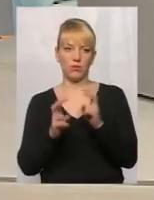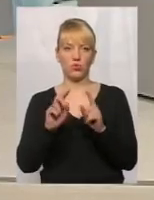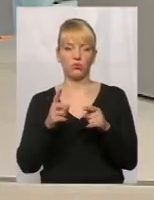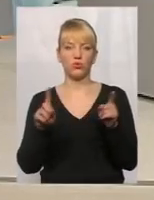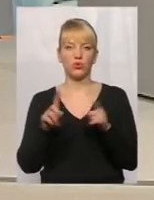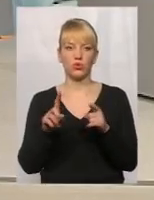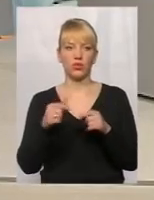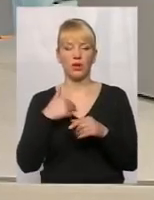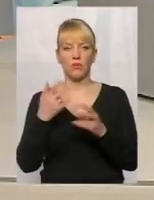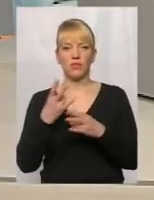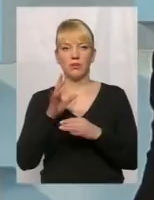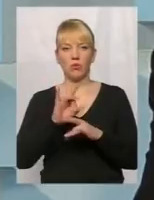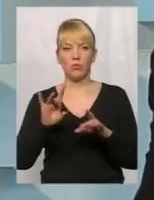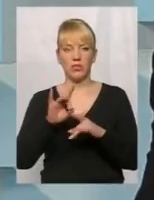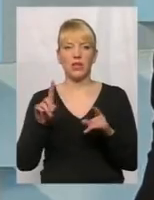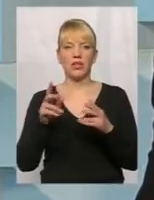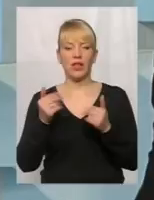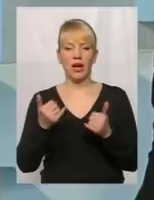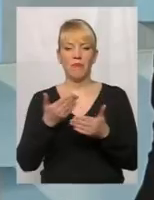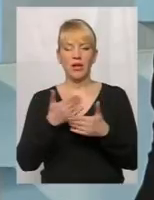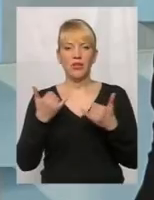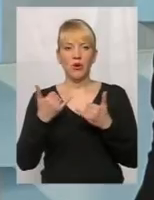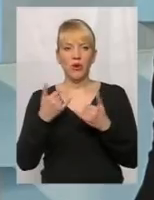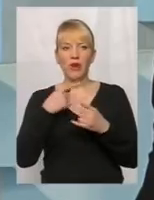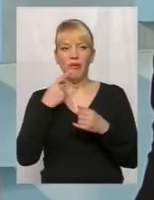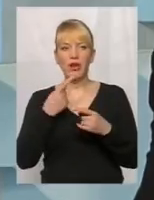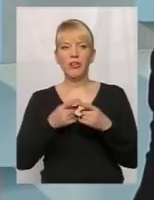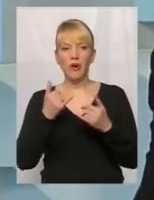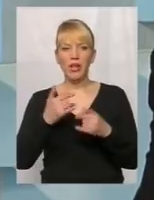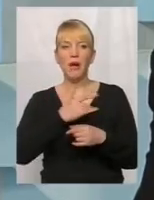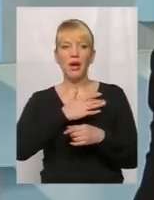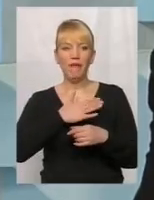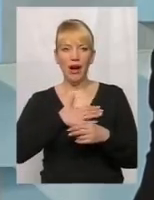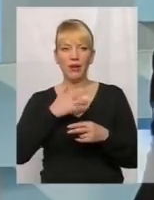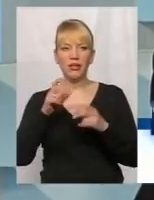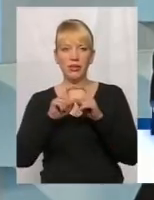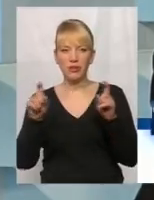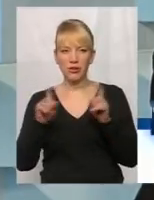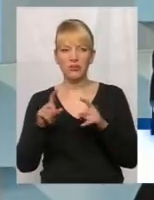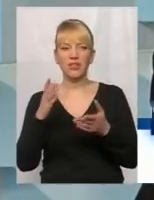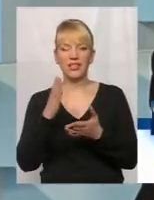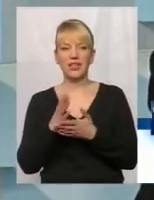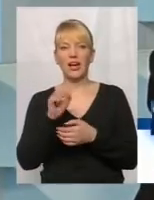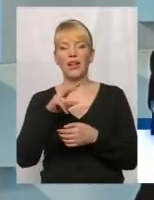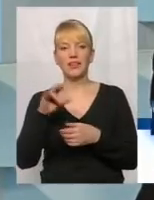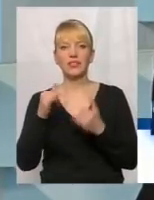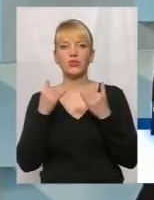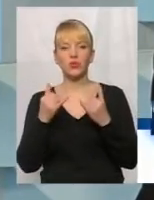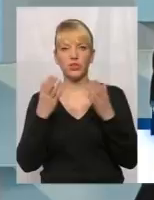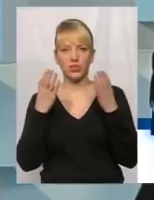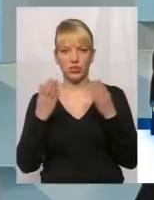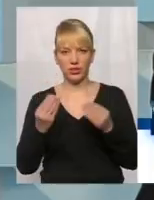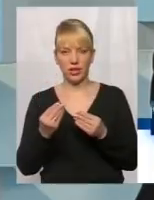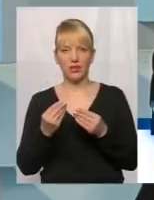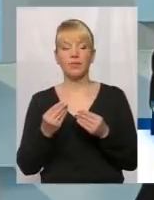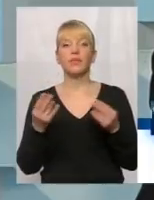що я можу ще раз пояснити, що сьогодні ми говоримо про те, що заходять і приватні структури на наш ринок і інше. Але на сьогоднішній день